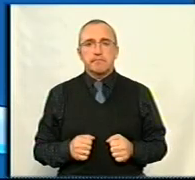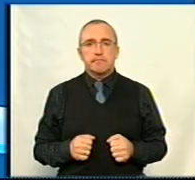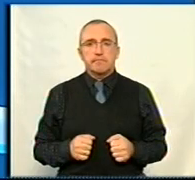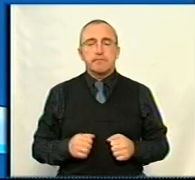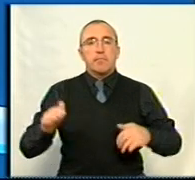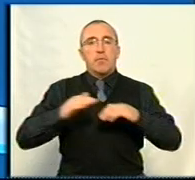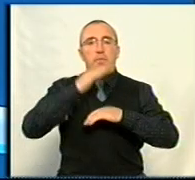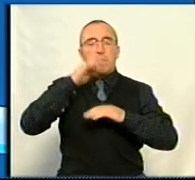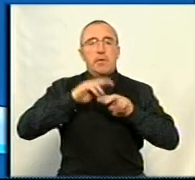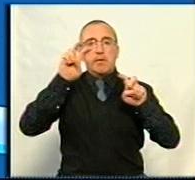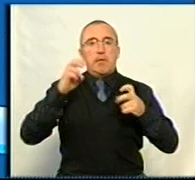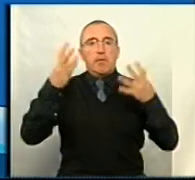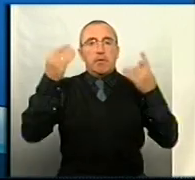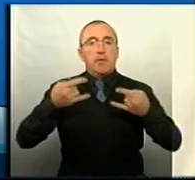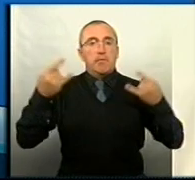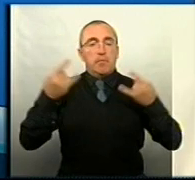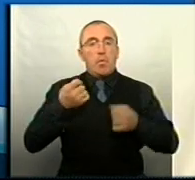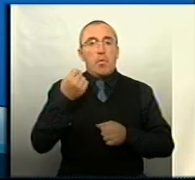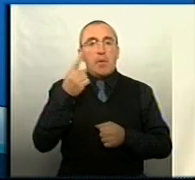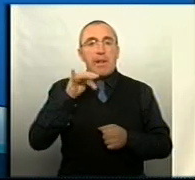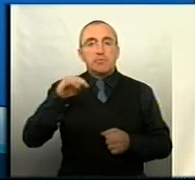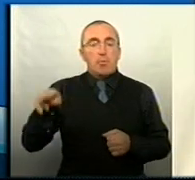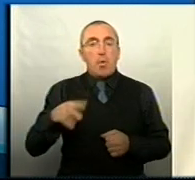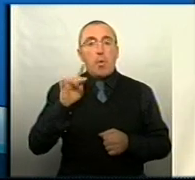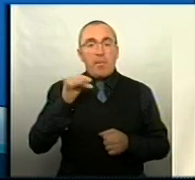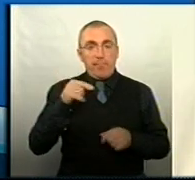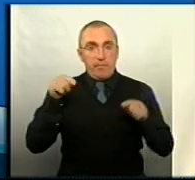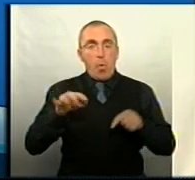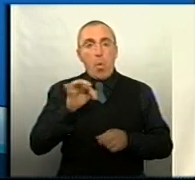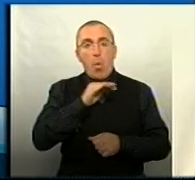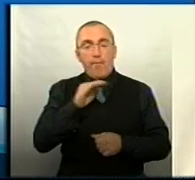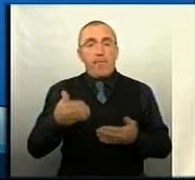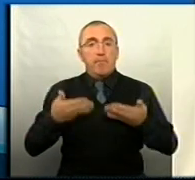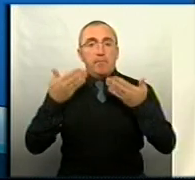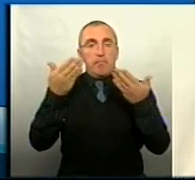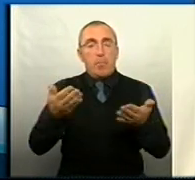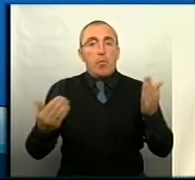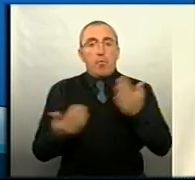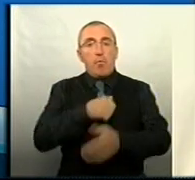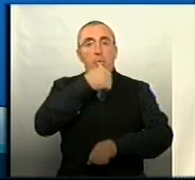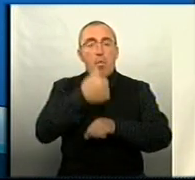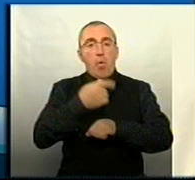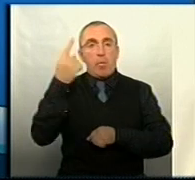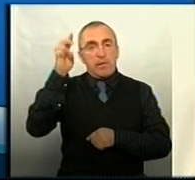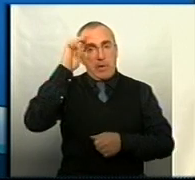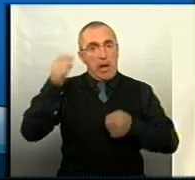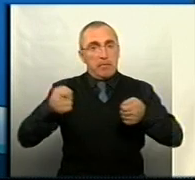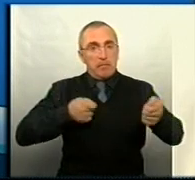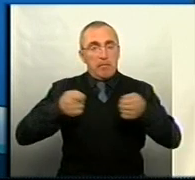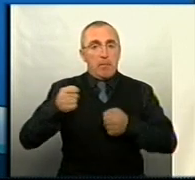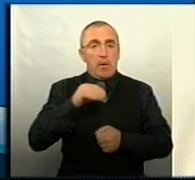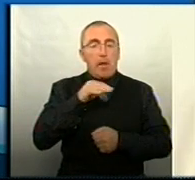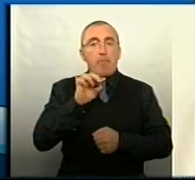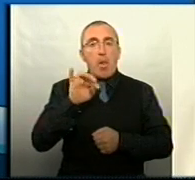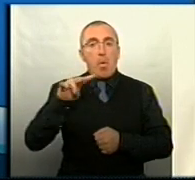Добрий вечір, тема дня на Суспільному. 11 листопада у Кропивницькому офіційно представили нового голову обласної державної адміністрації Андрія